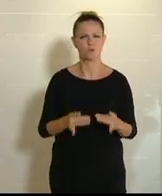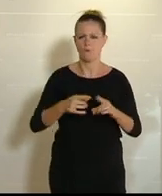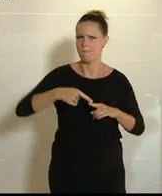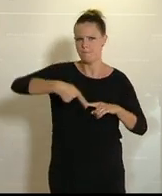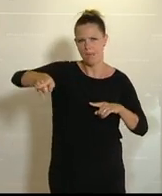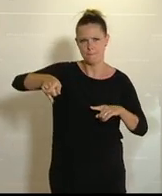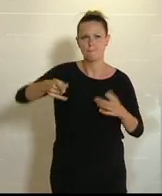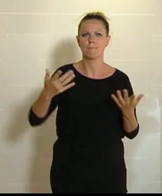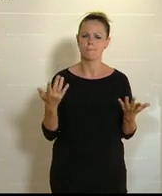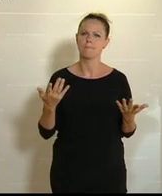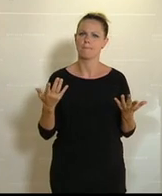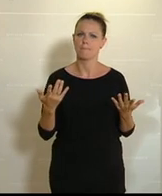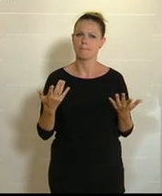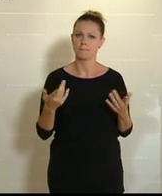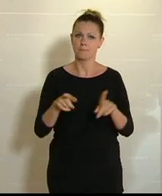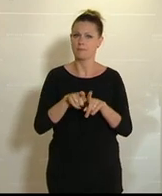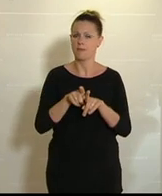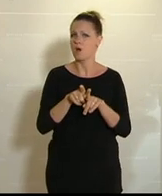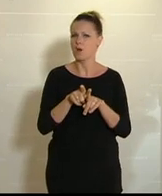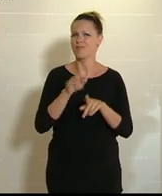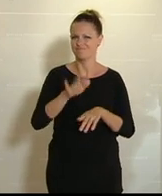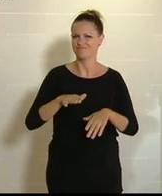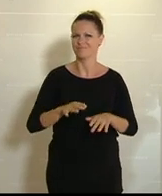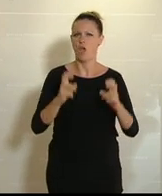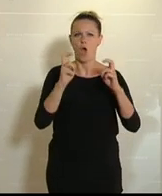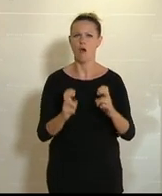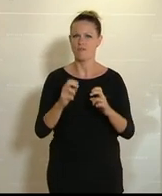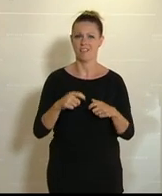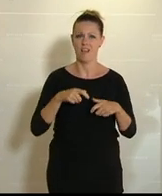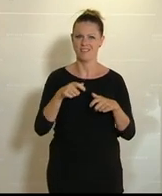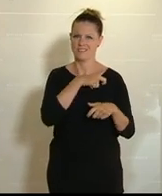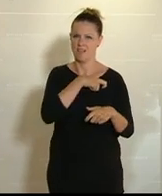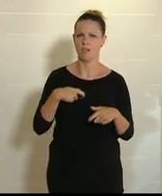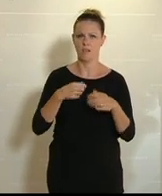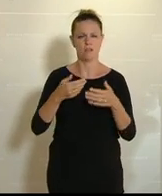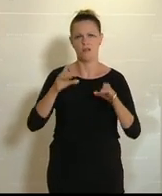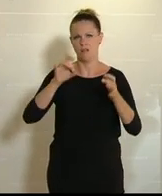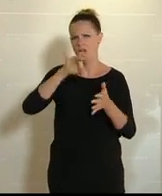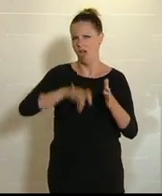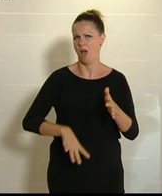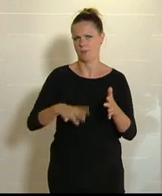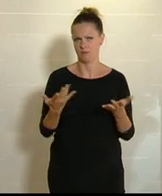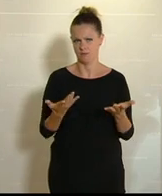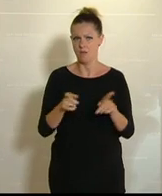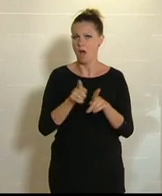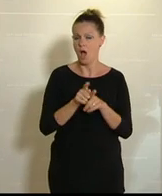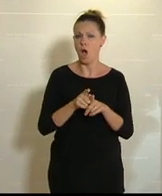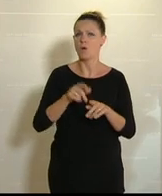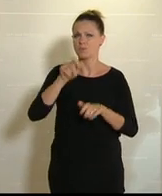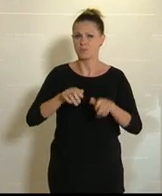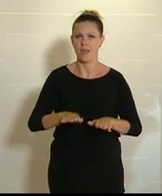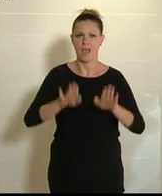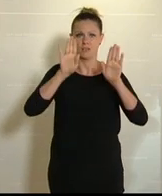Ausweisung und einen Verlust ihres Aufenthaltstitels. Das ist ja das Mindeste. Für diejenigen, die Asylwerber sind,